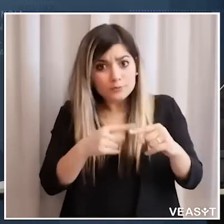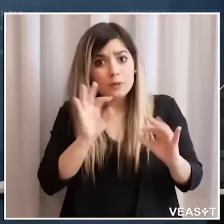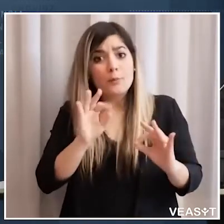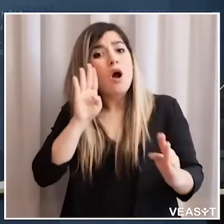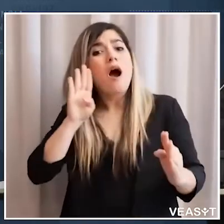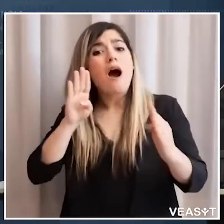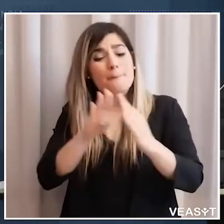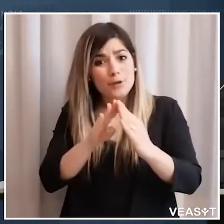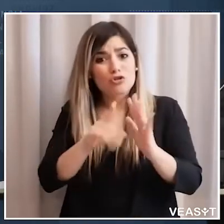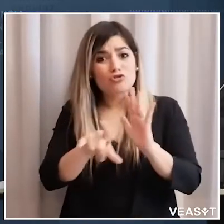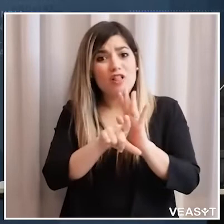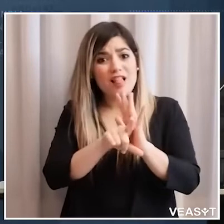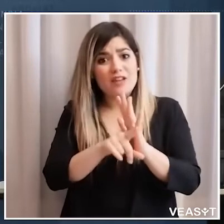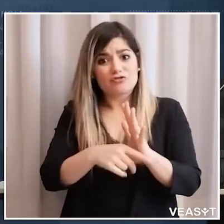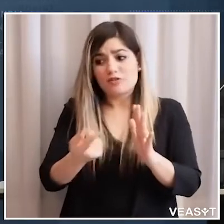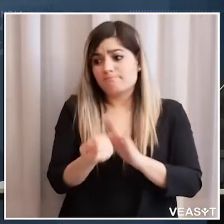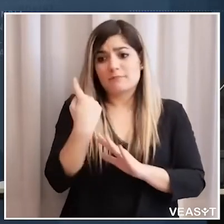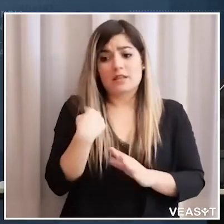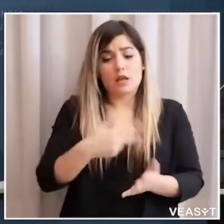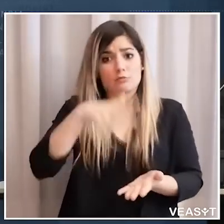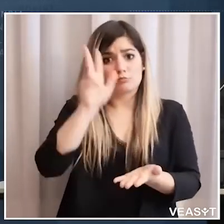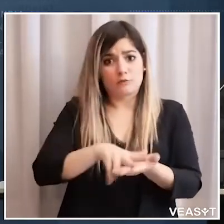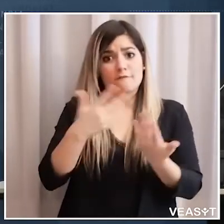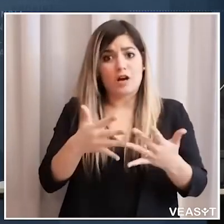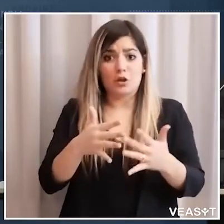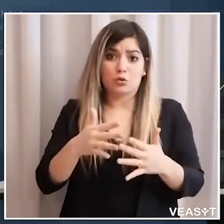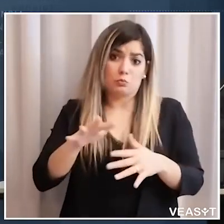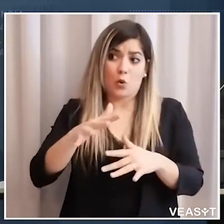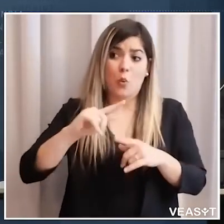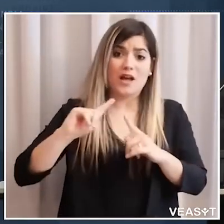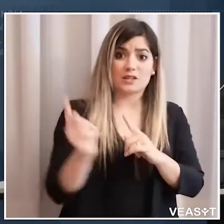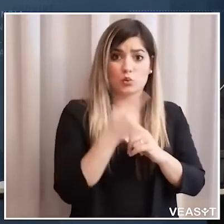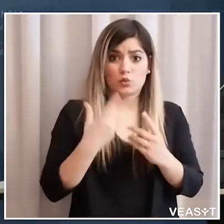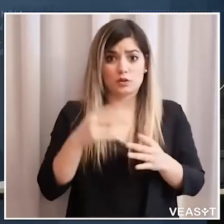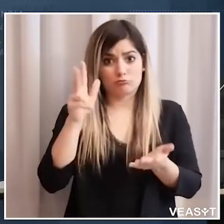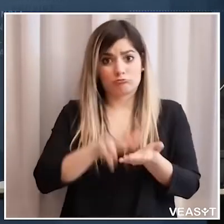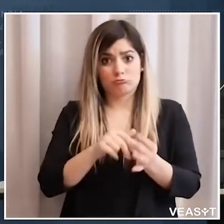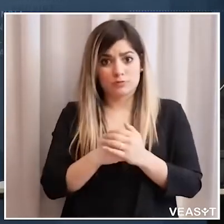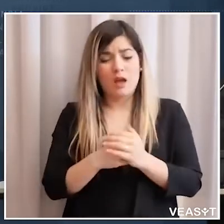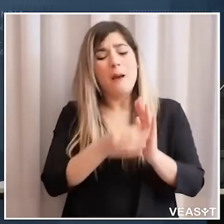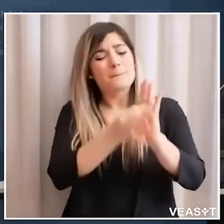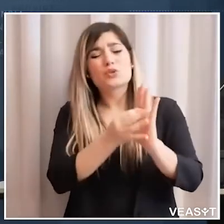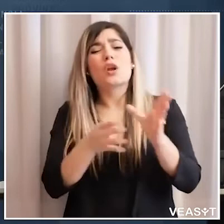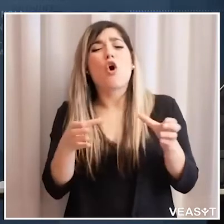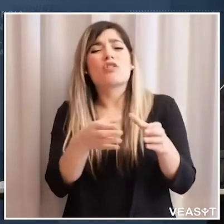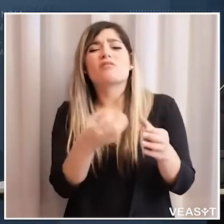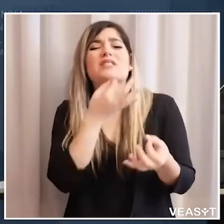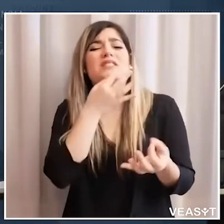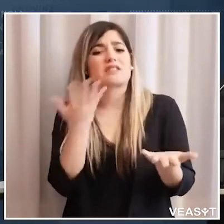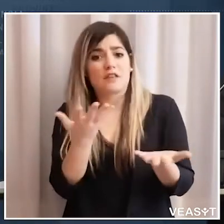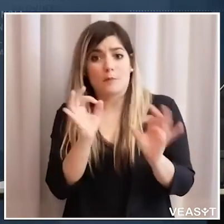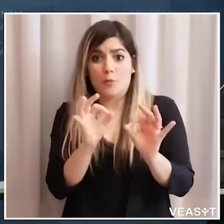della legge che è stata votata ieri quasi all'unanimità in consiglio provinciale a tarda notte misure di contenimento quindi